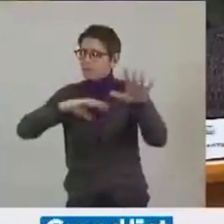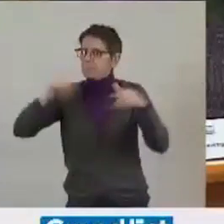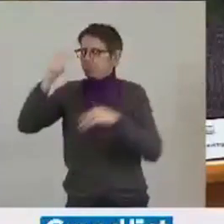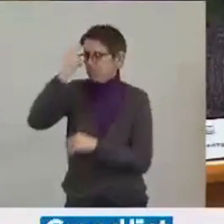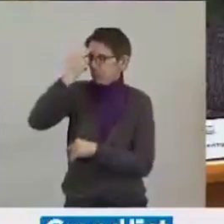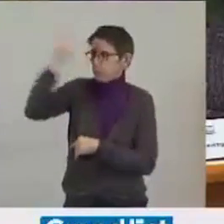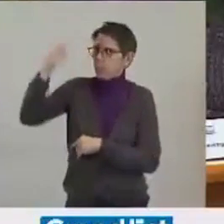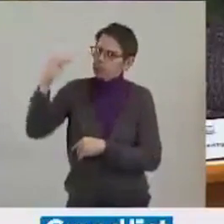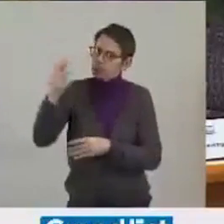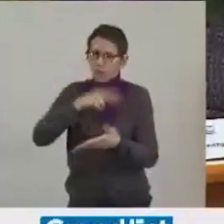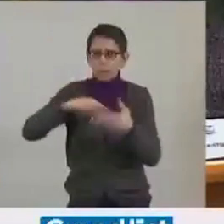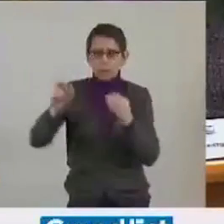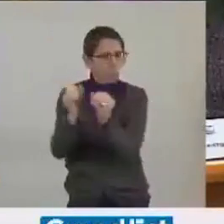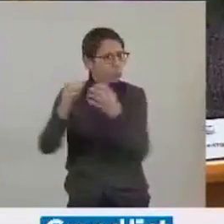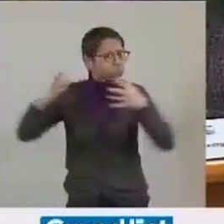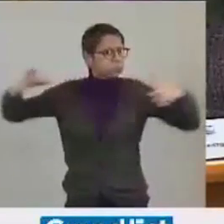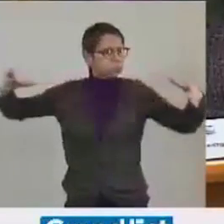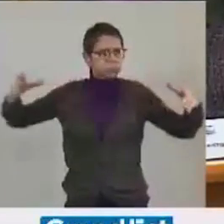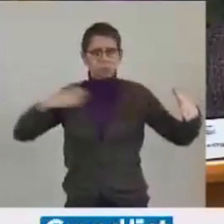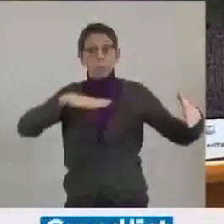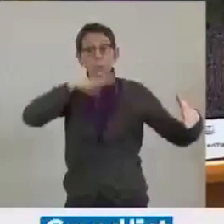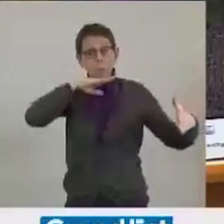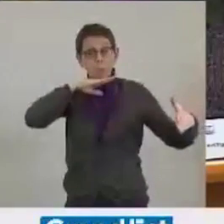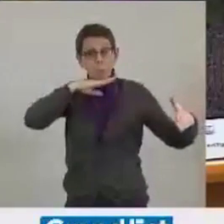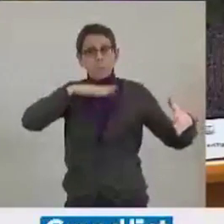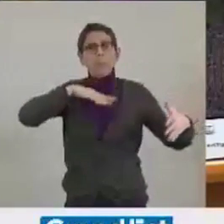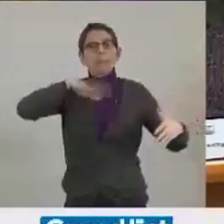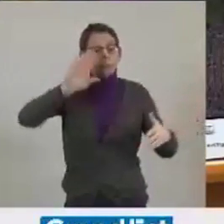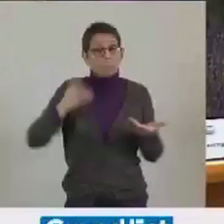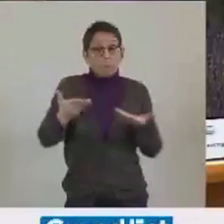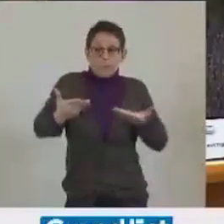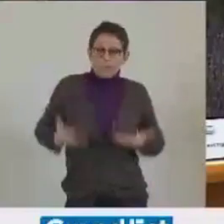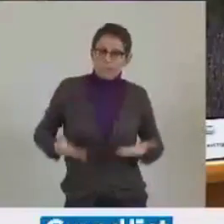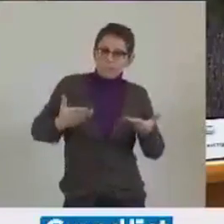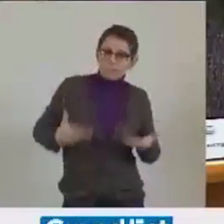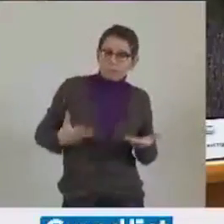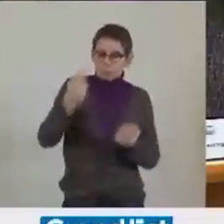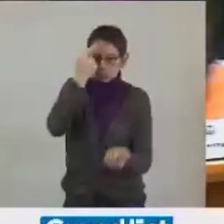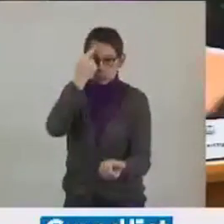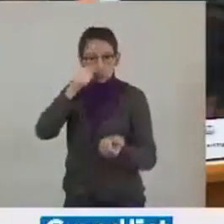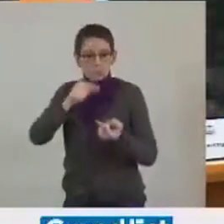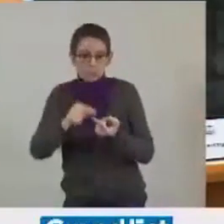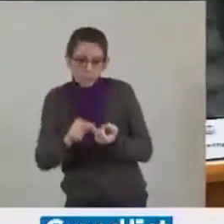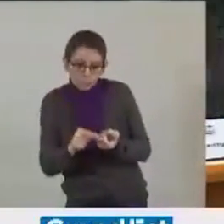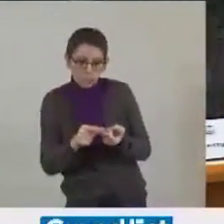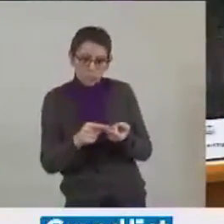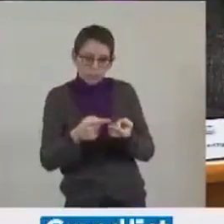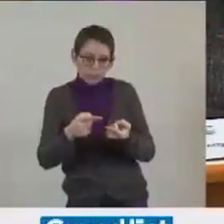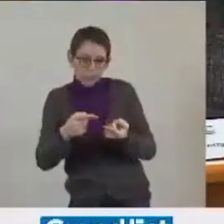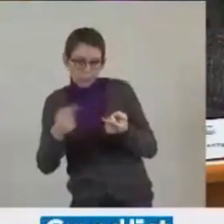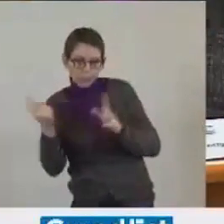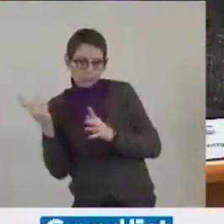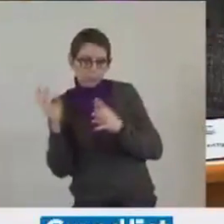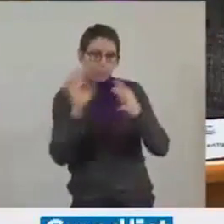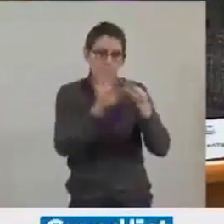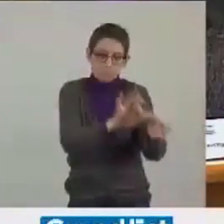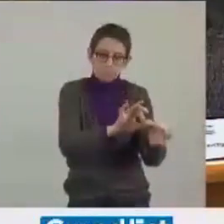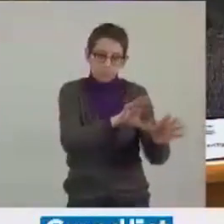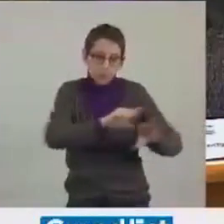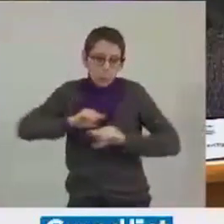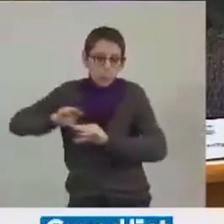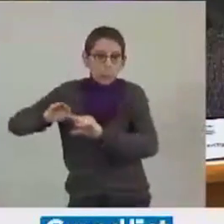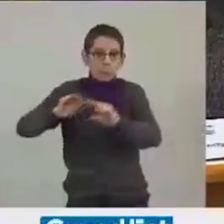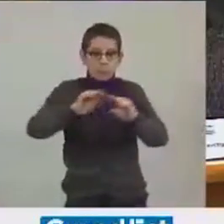Mais aujourd'hui, nous sommes au service de toutes celles et de tous ceux qui nous entourent, de tous ces territoires de vie dans lesquels